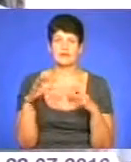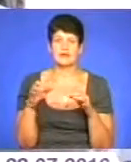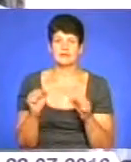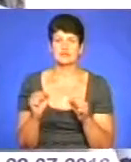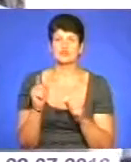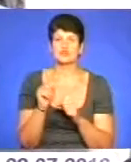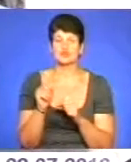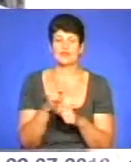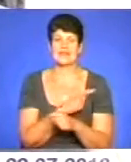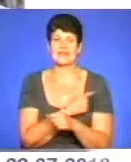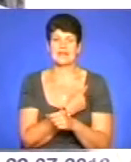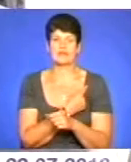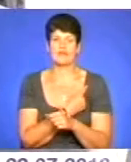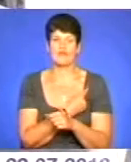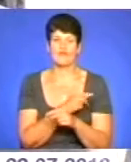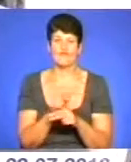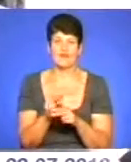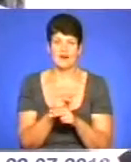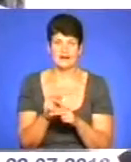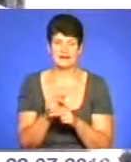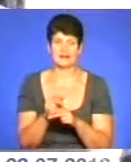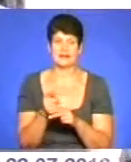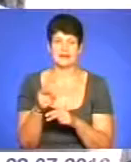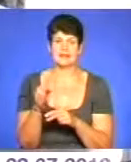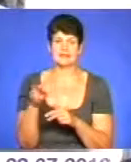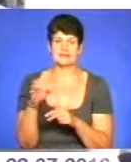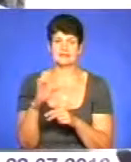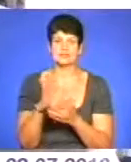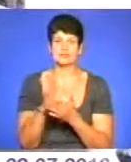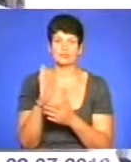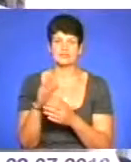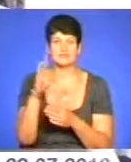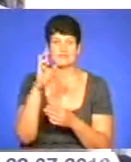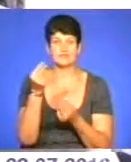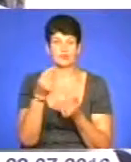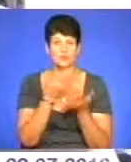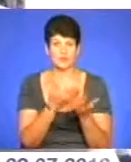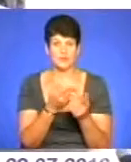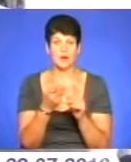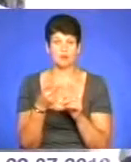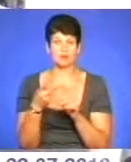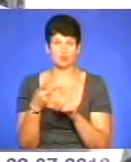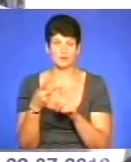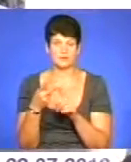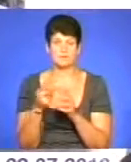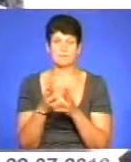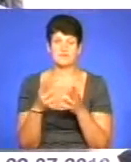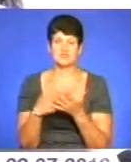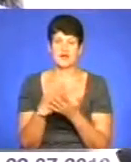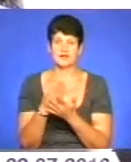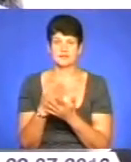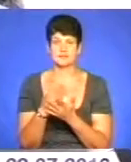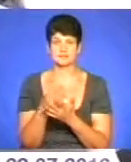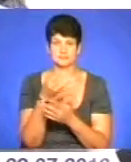лікування гепатиту С повинно насамперед бути за державній кошт. І, по-друге, більш якіснішими